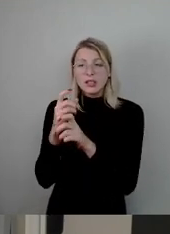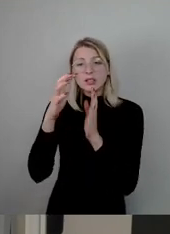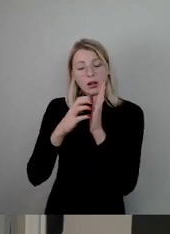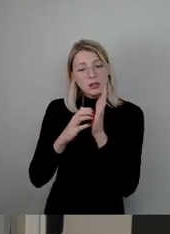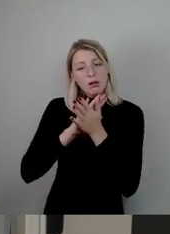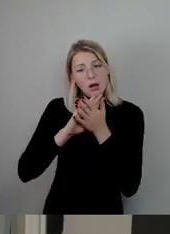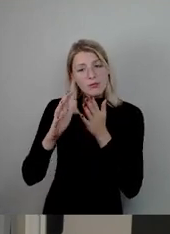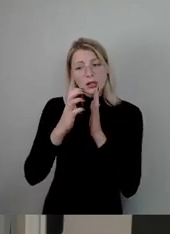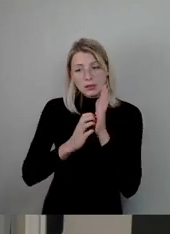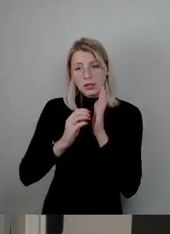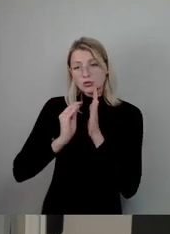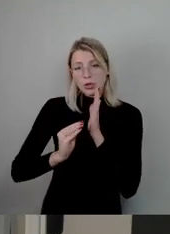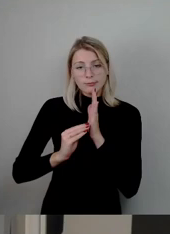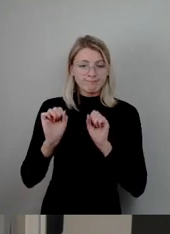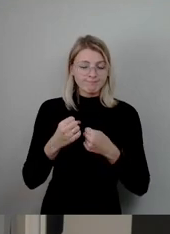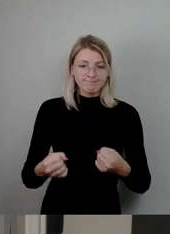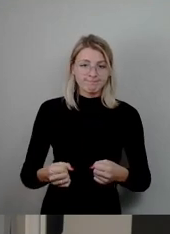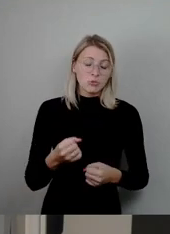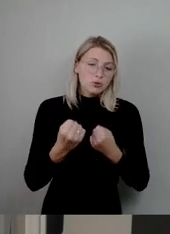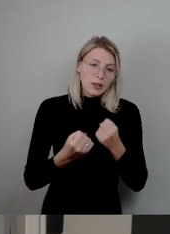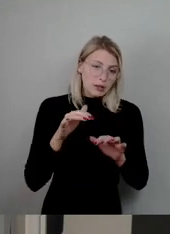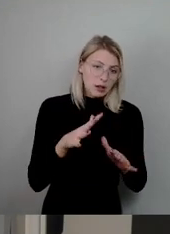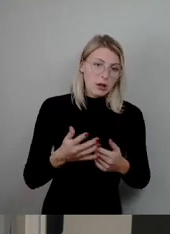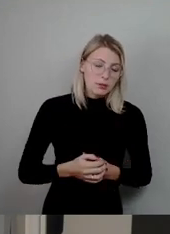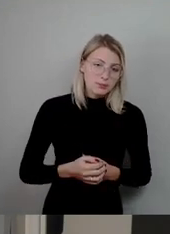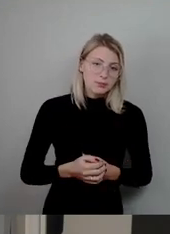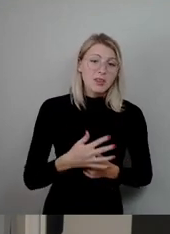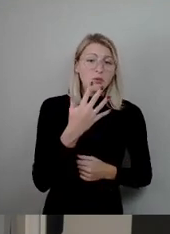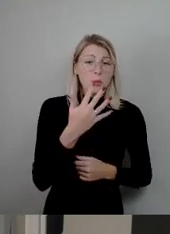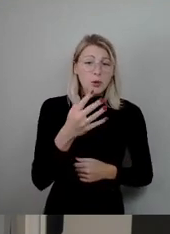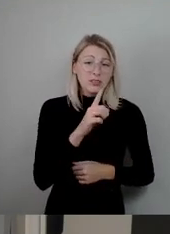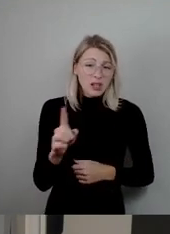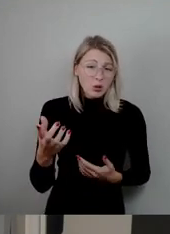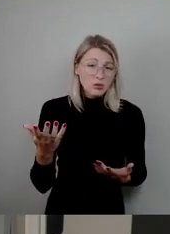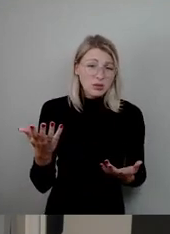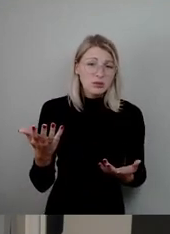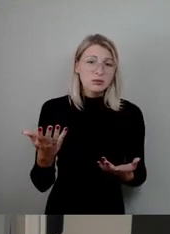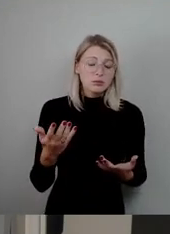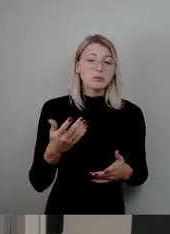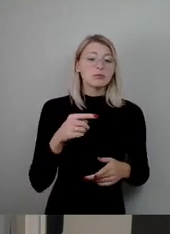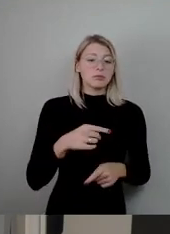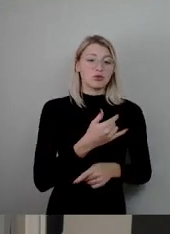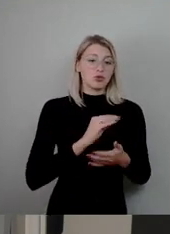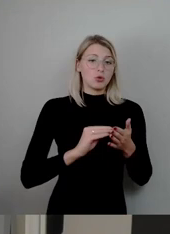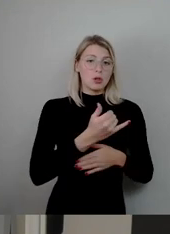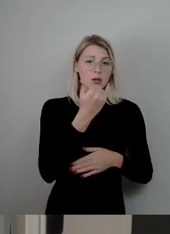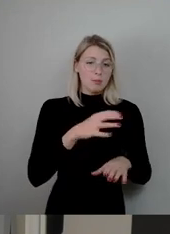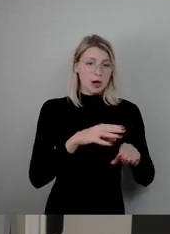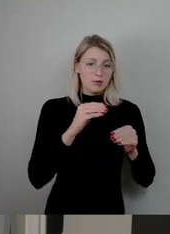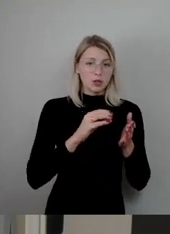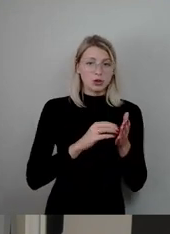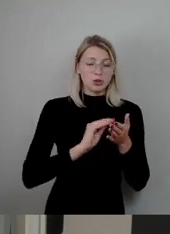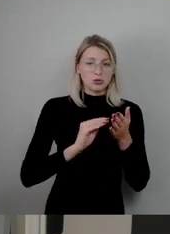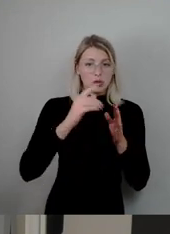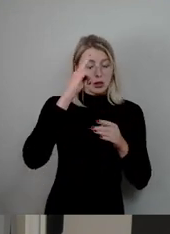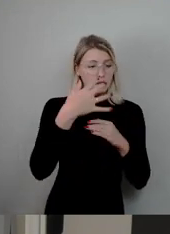schreiben. 55.000. Als ich jetzt am Anfang des Schuljahres beim Stadtschülerrat war, hing dort ein großes